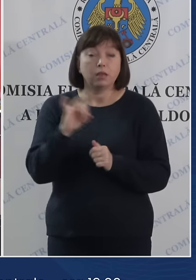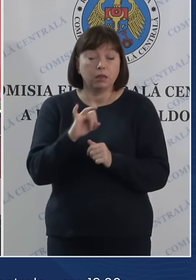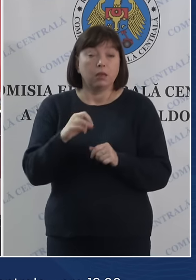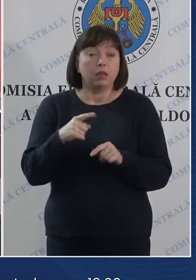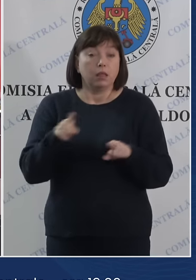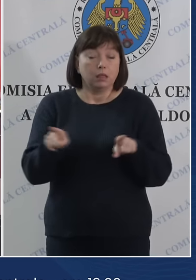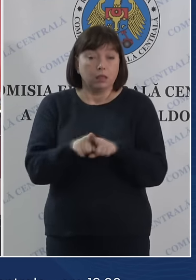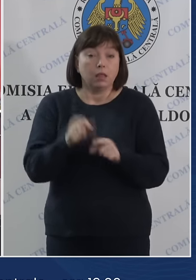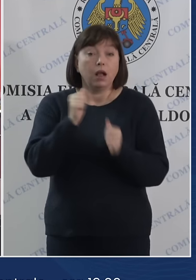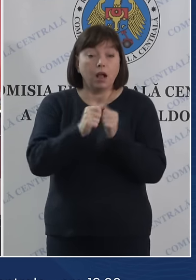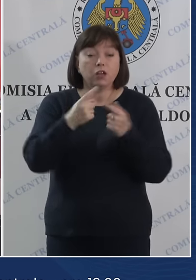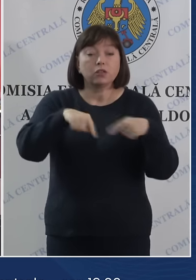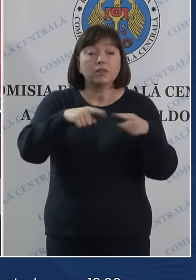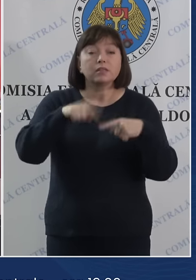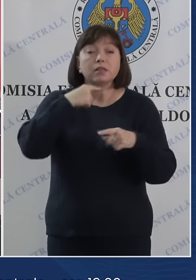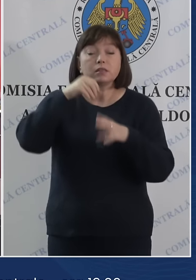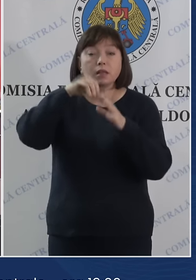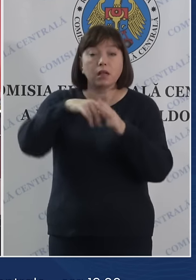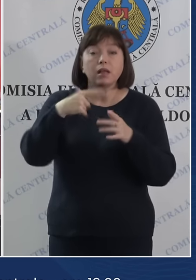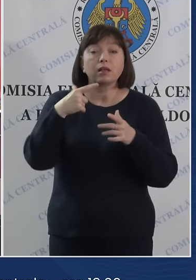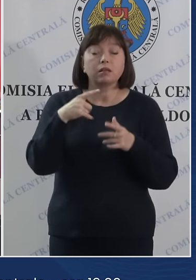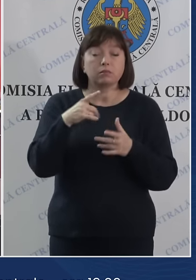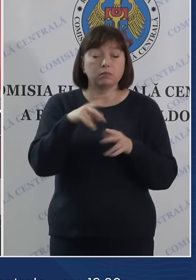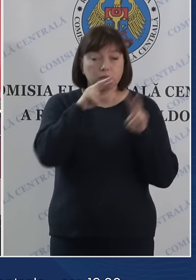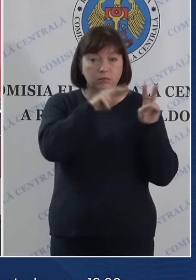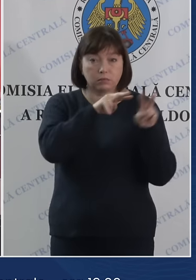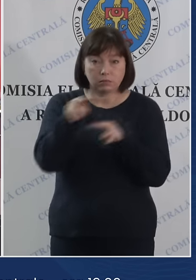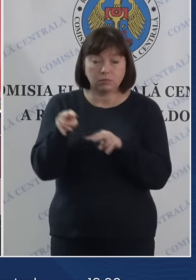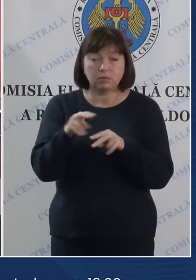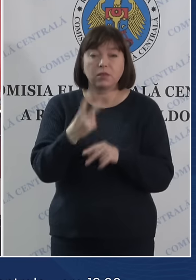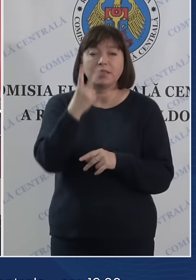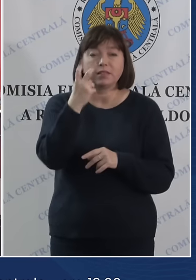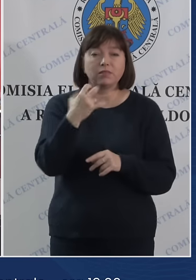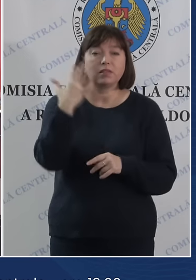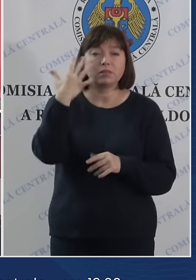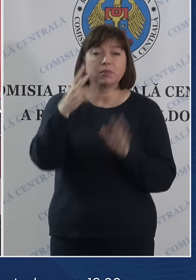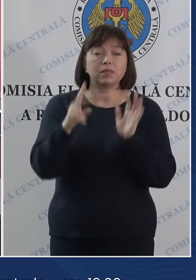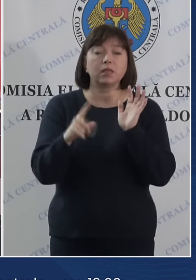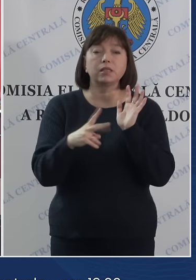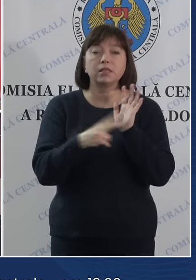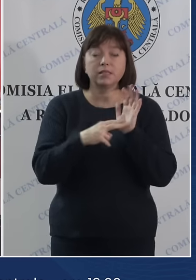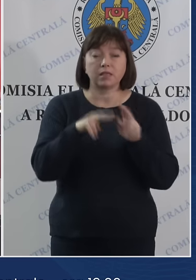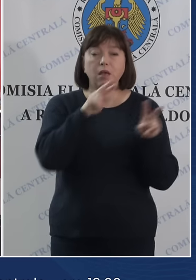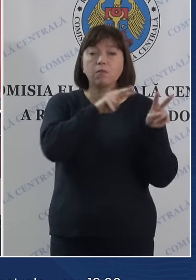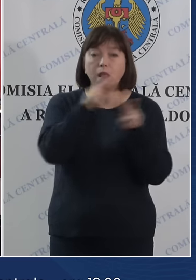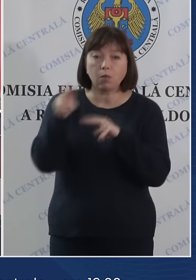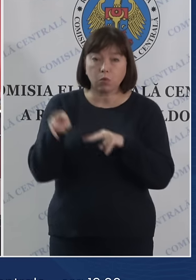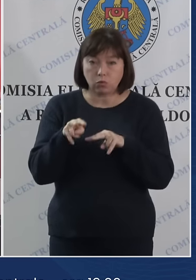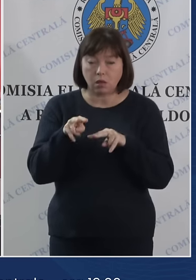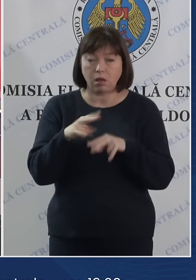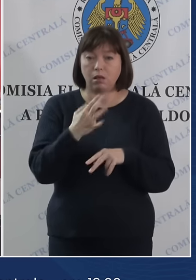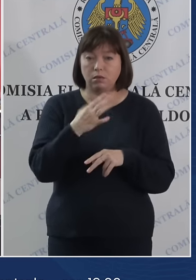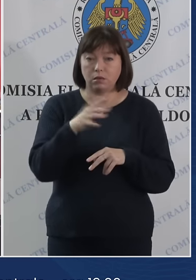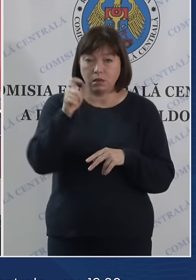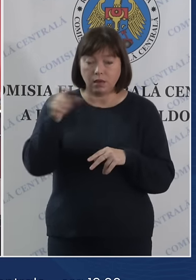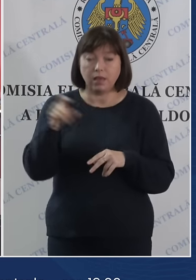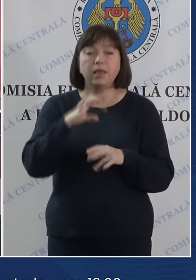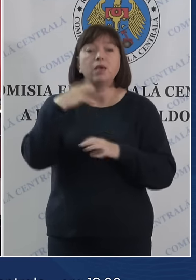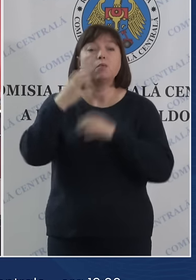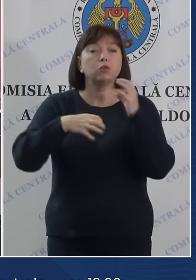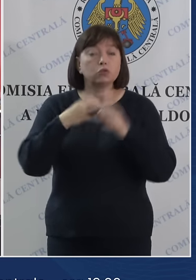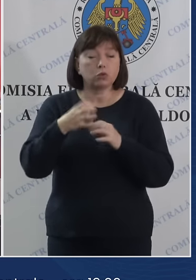fiecare secție de votare este monitorizată de către 257 observatori naționali și internaționali